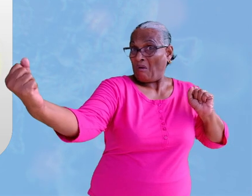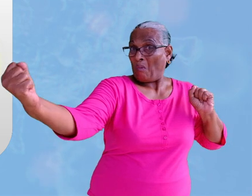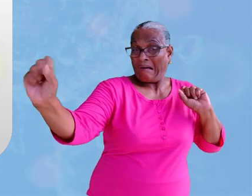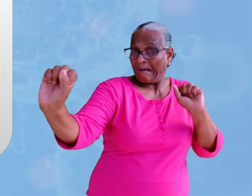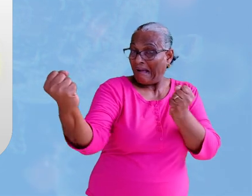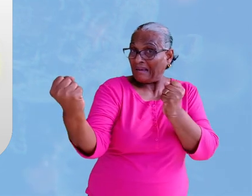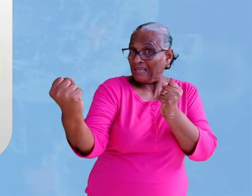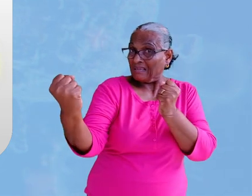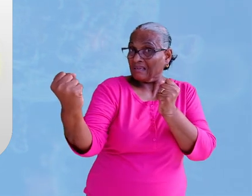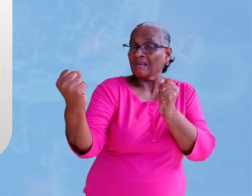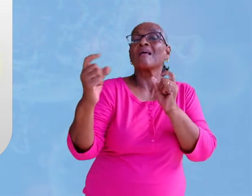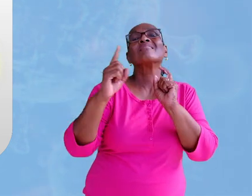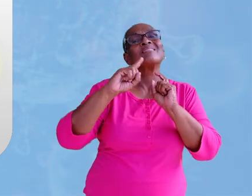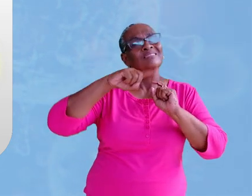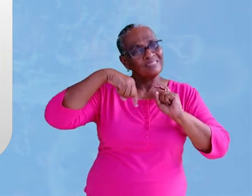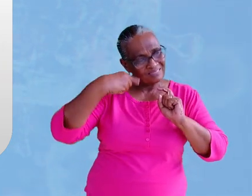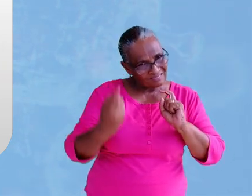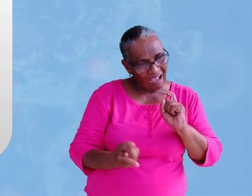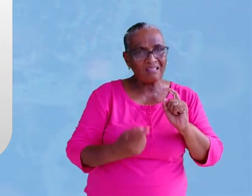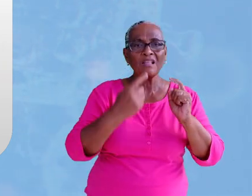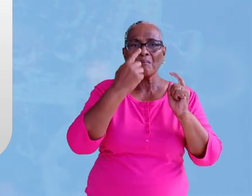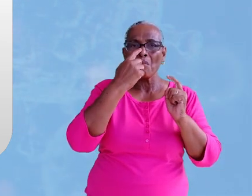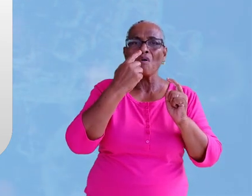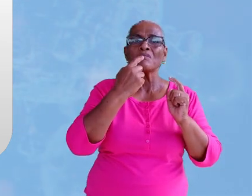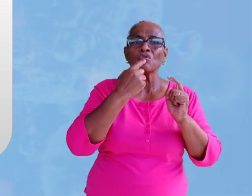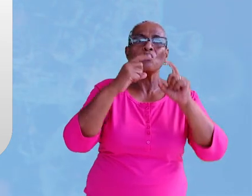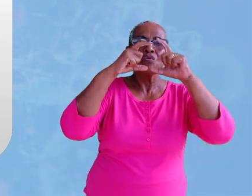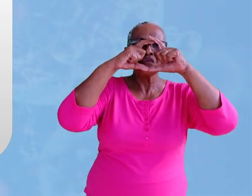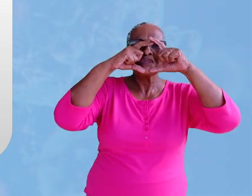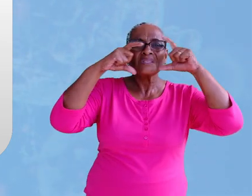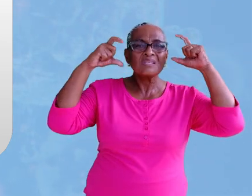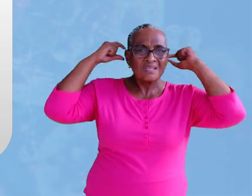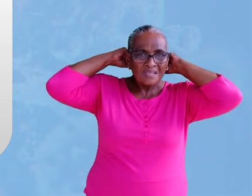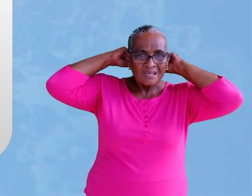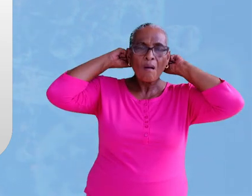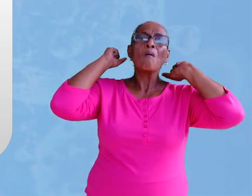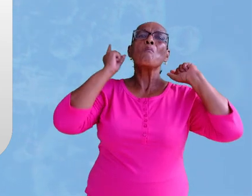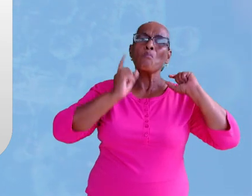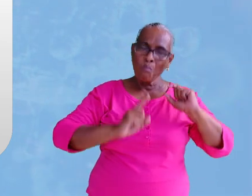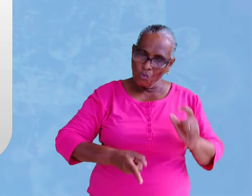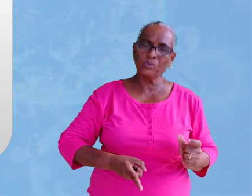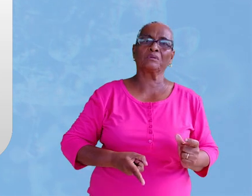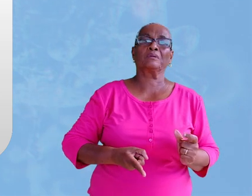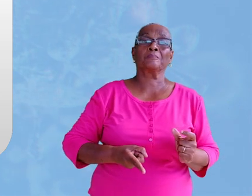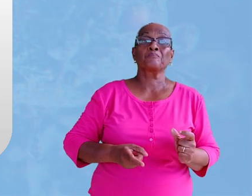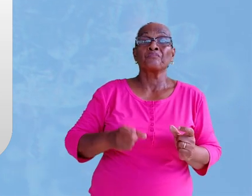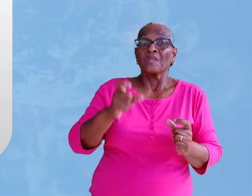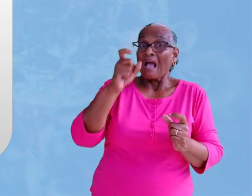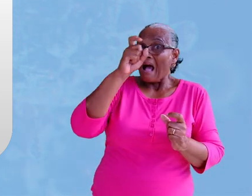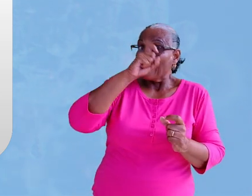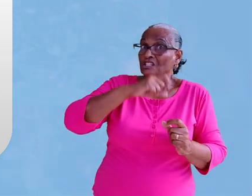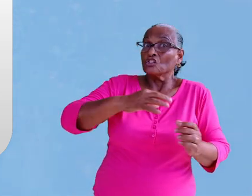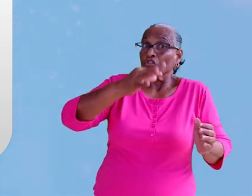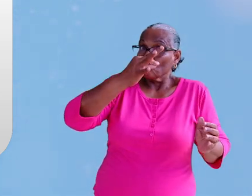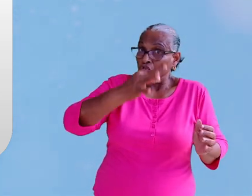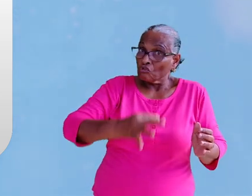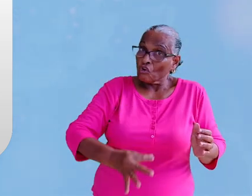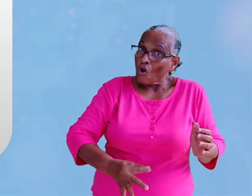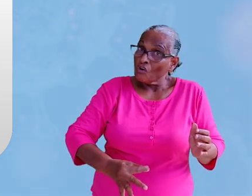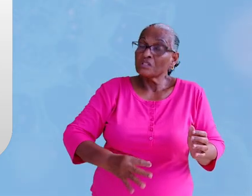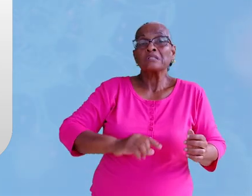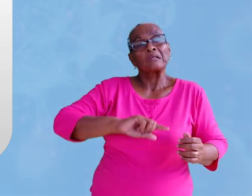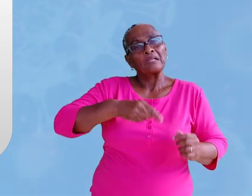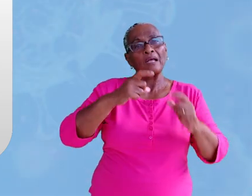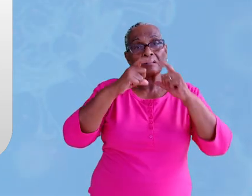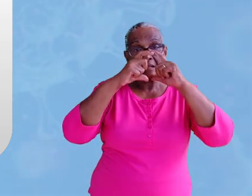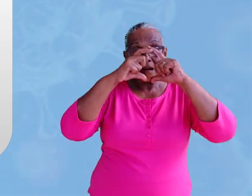niet kunt bewaren draag dan neus en mondbedekking als je weer thuis bent